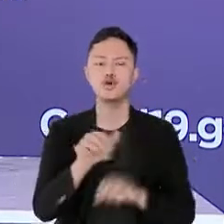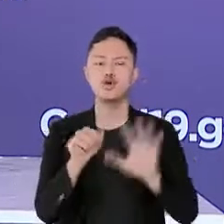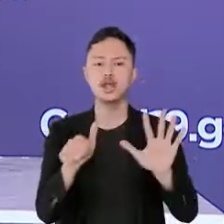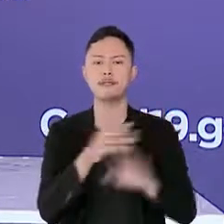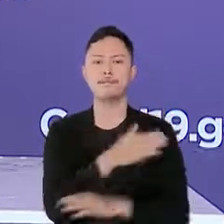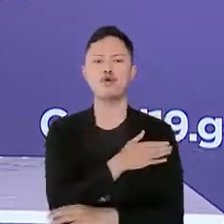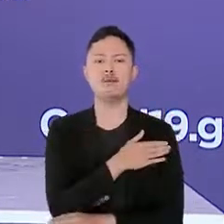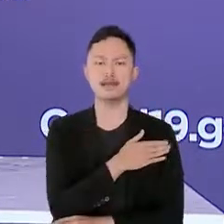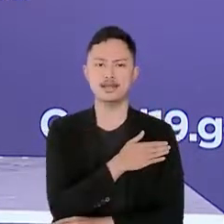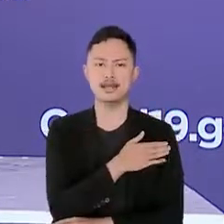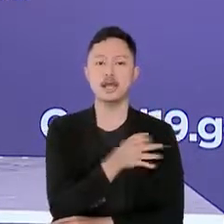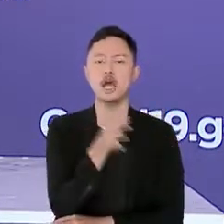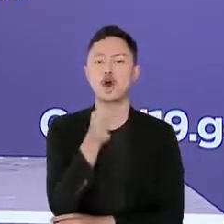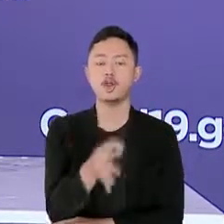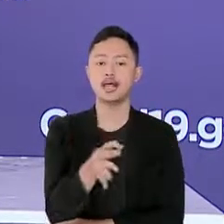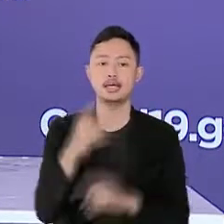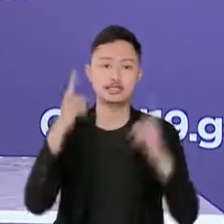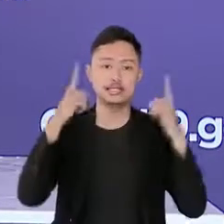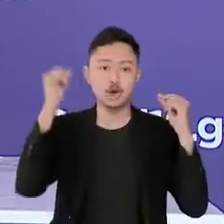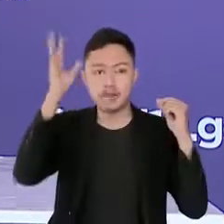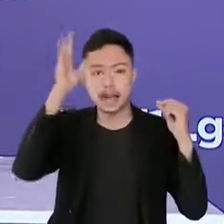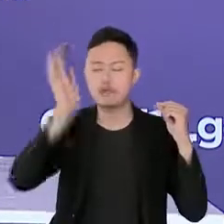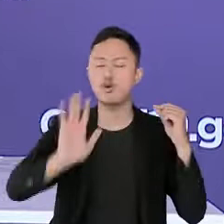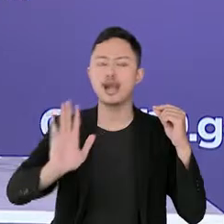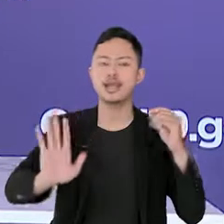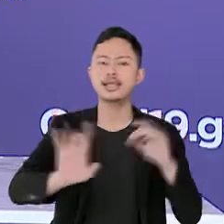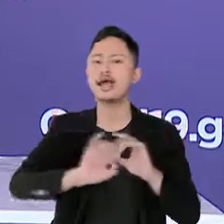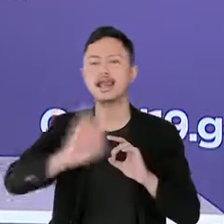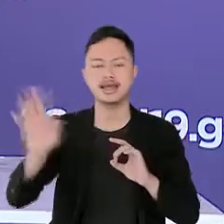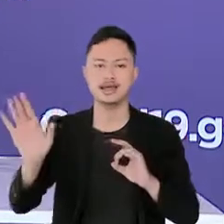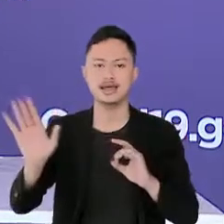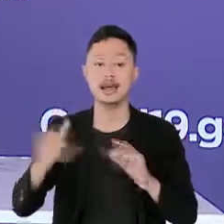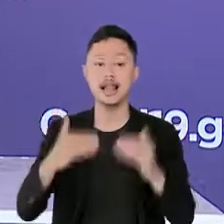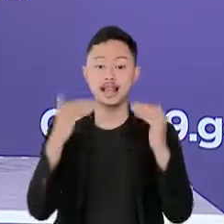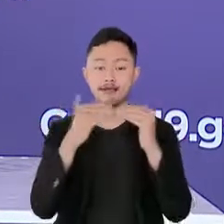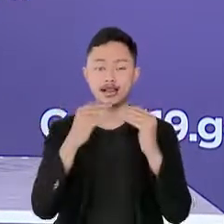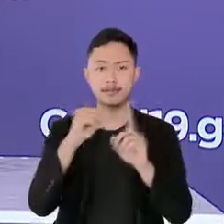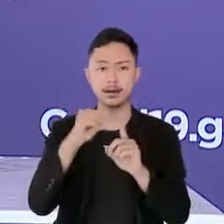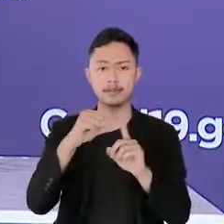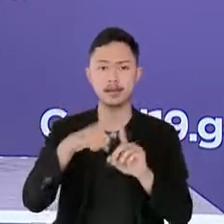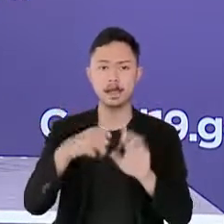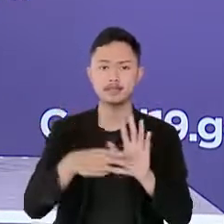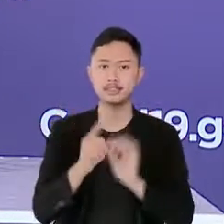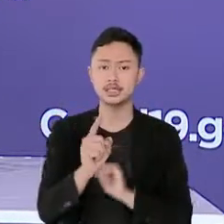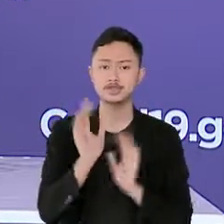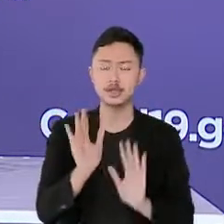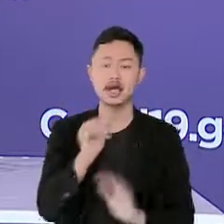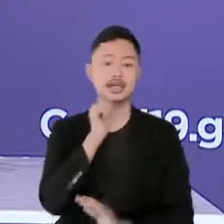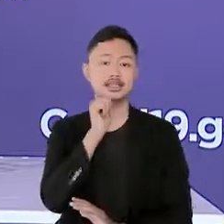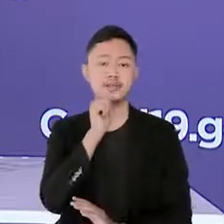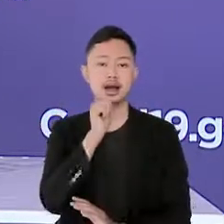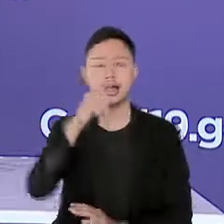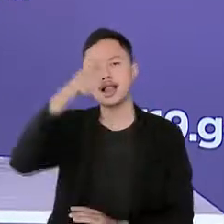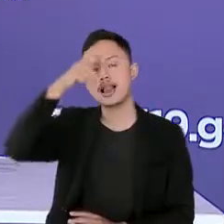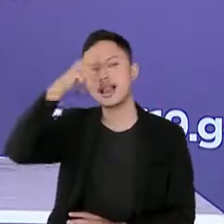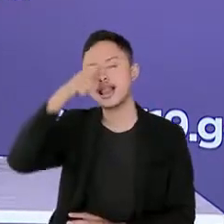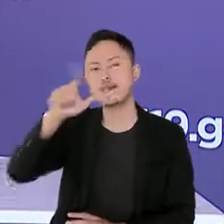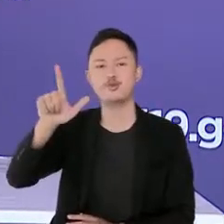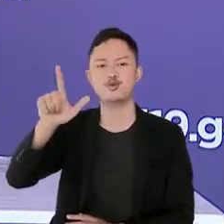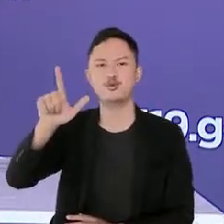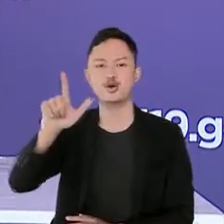aten kota di luar pulau Jawa Bali yang telah memasuki level 1 adalah kabupaten Lampung